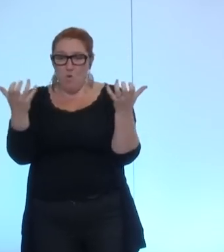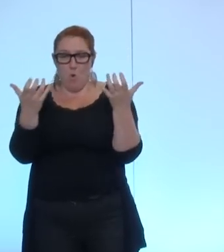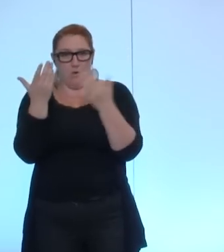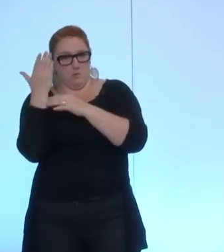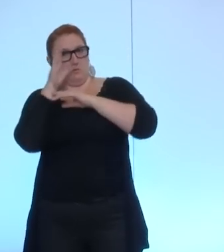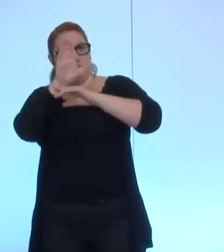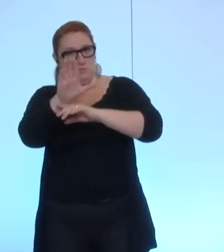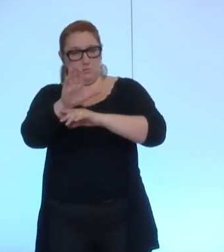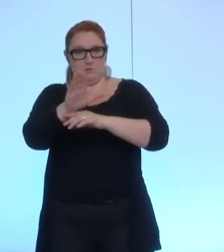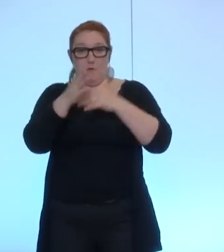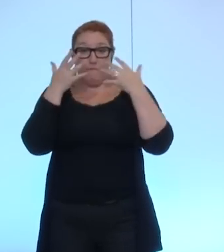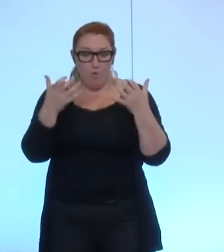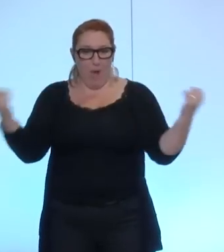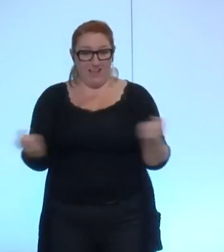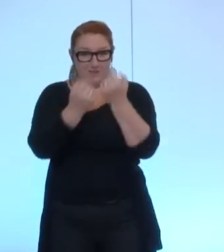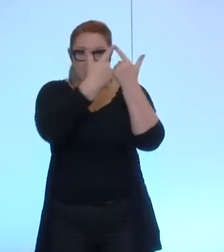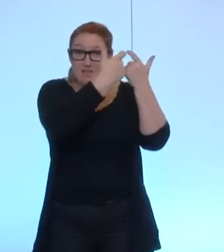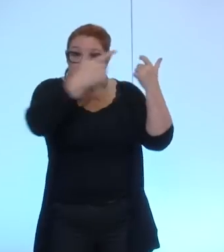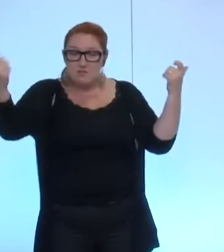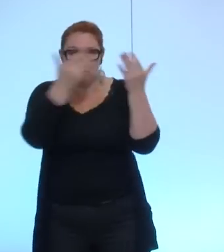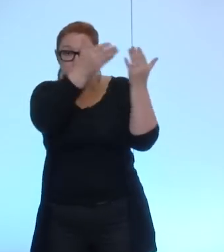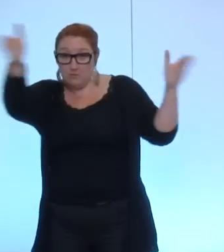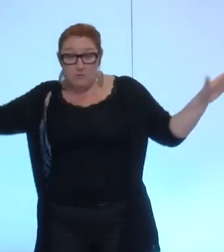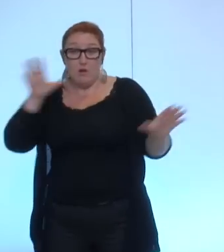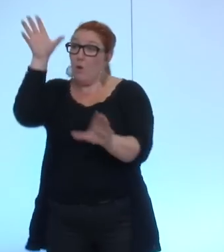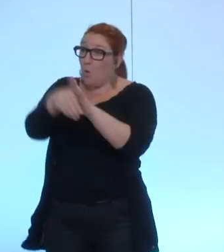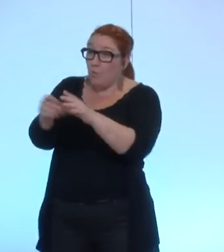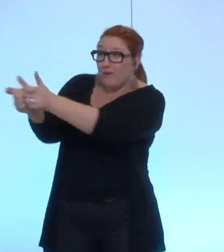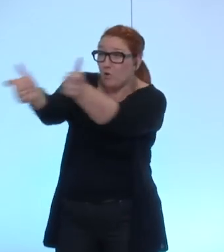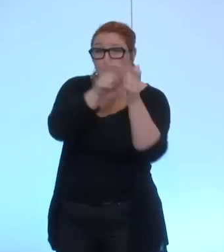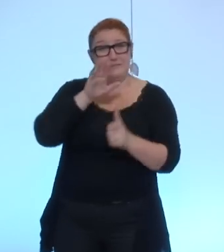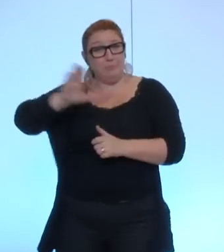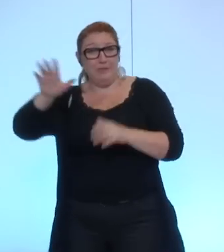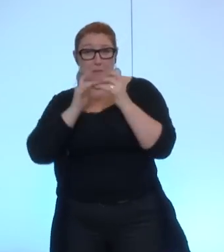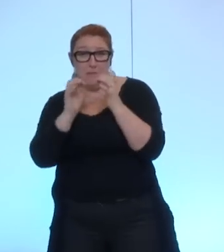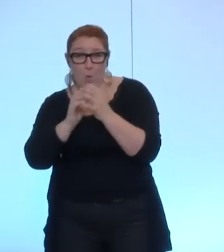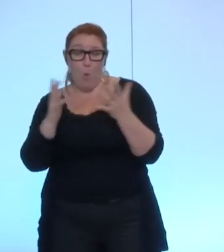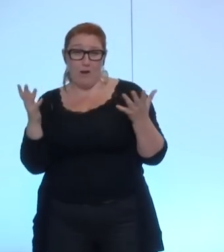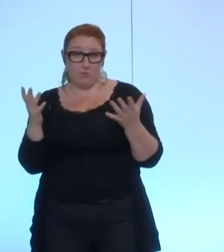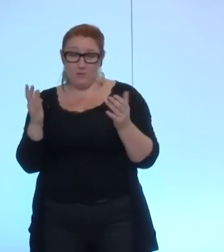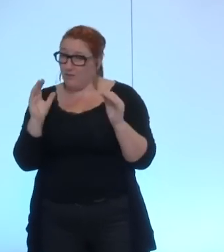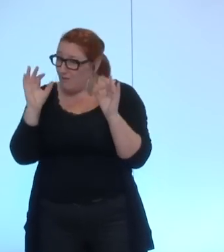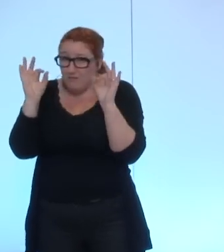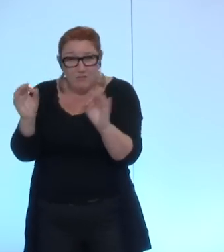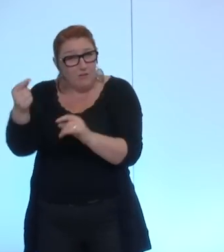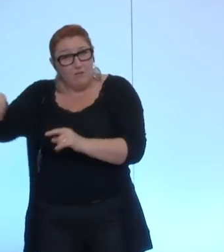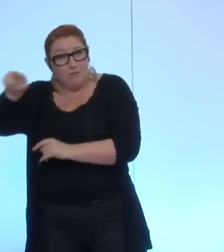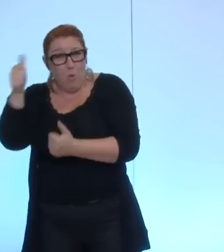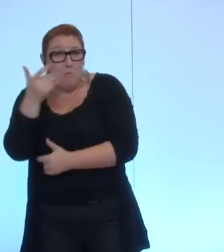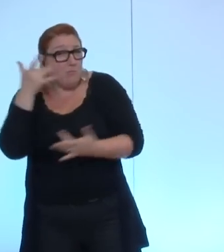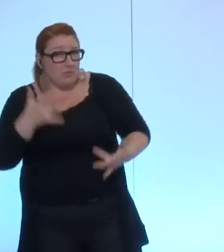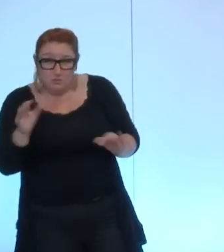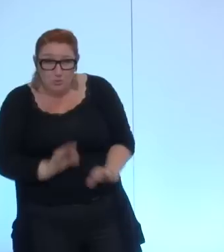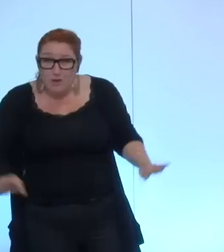diversification et même les acteurs de la microélectronique ne sont pas en fait déçus par cela